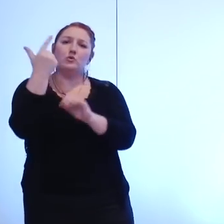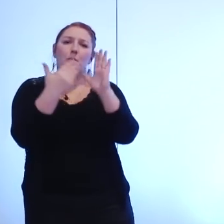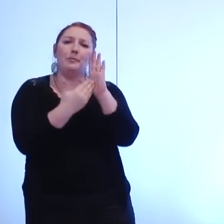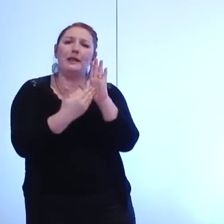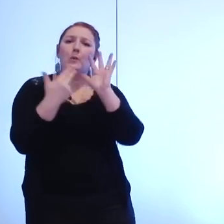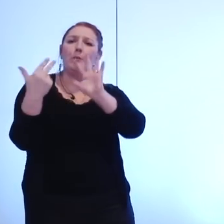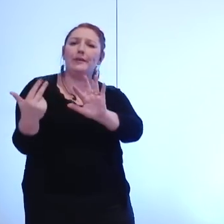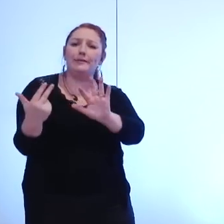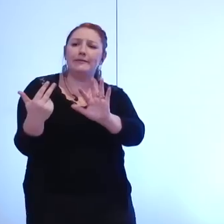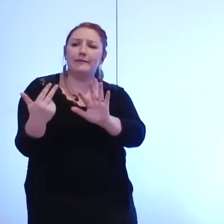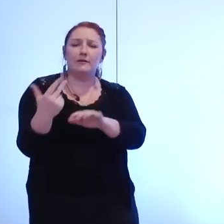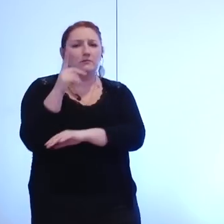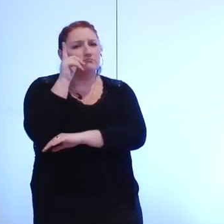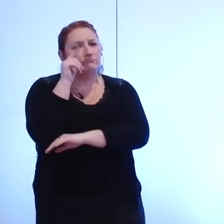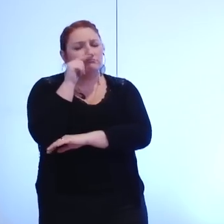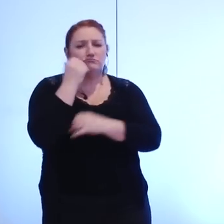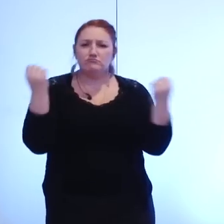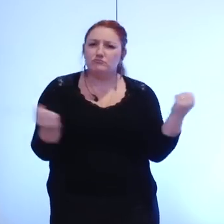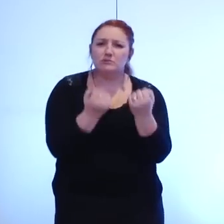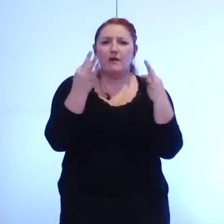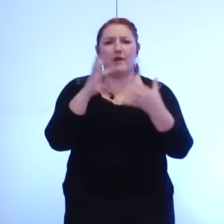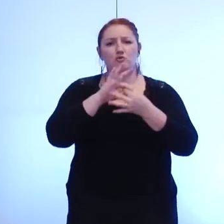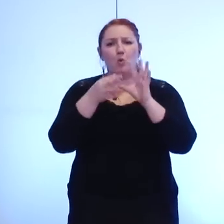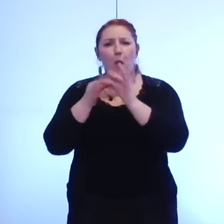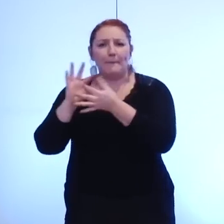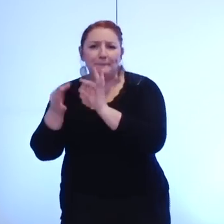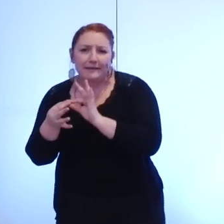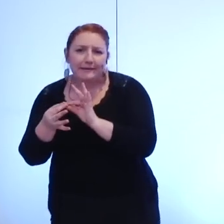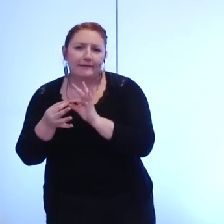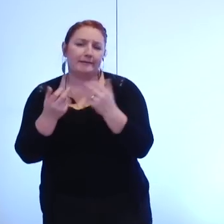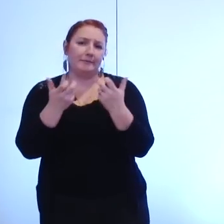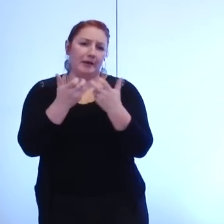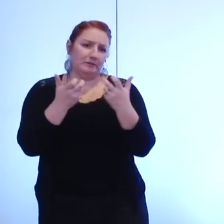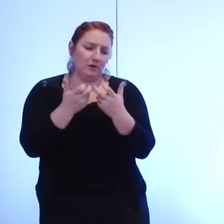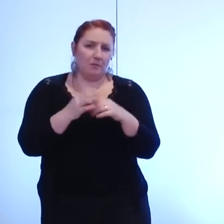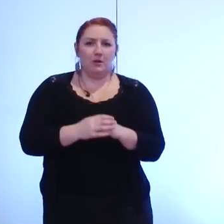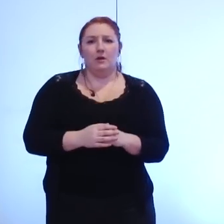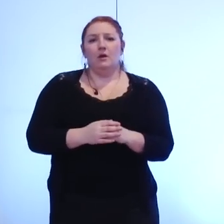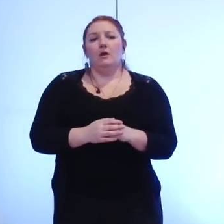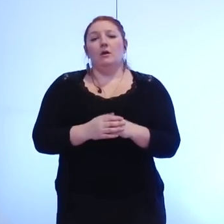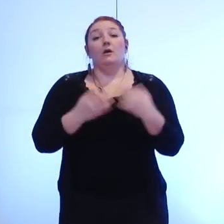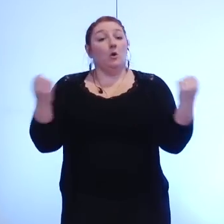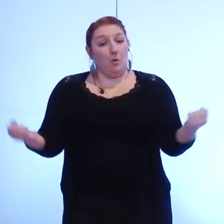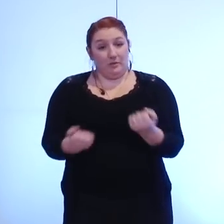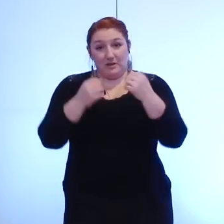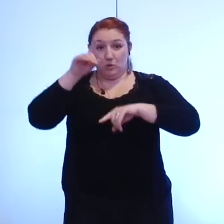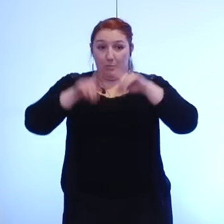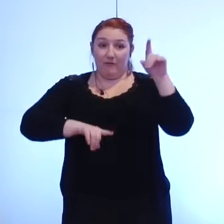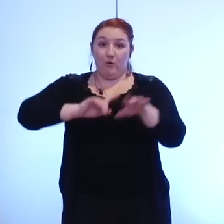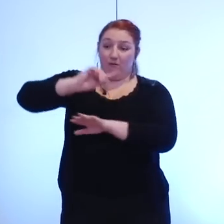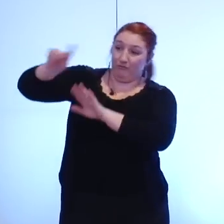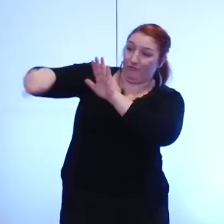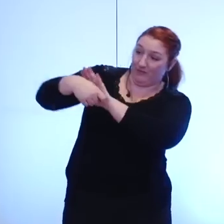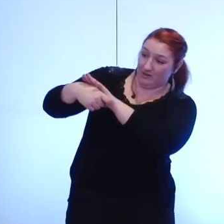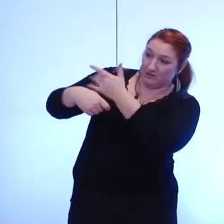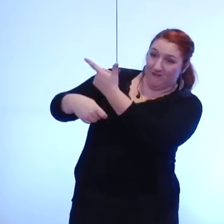pour l'effort significatif de communication autour des Jeux olympiques. La communication, donc, était parfois financée par le